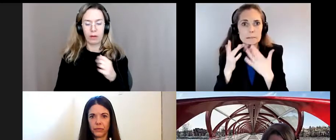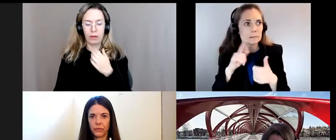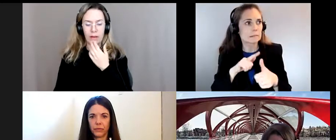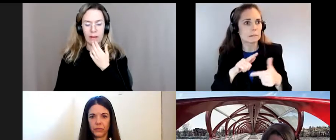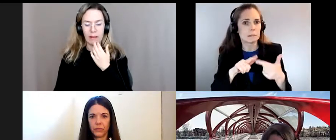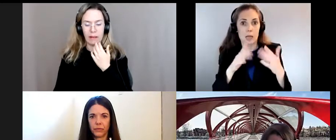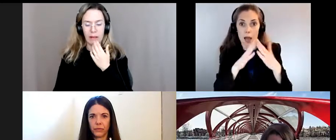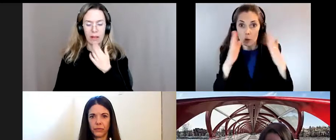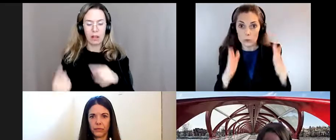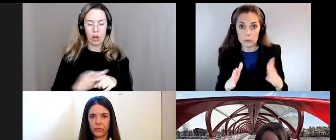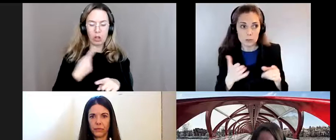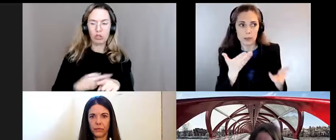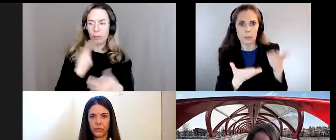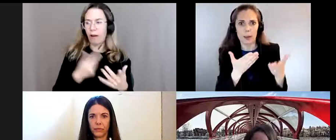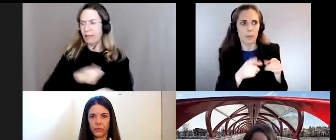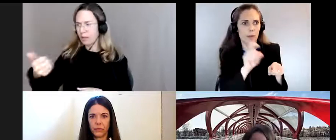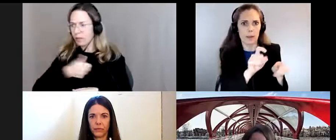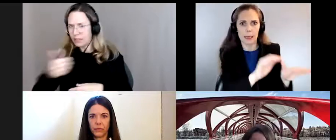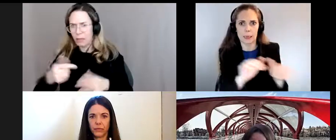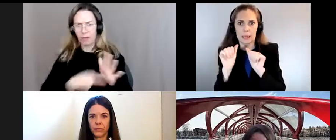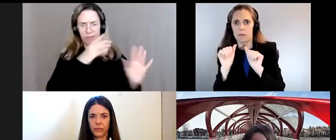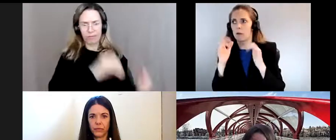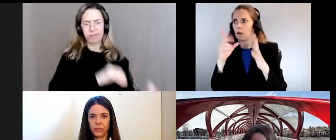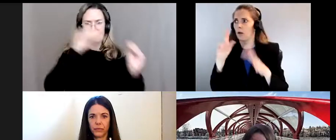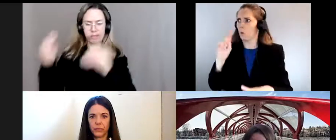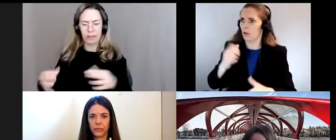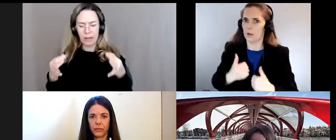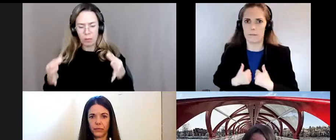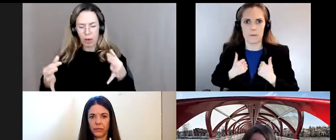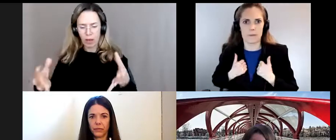logement les déplacements forcés la relocalisation temporaire